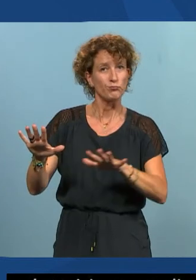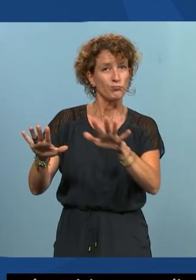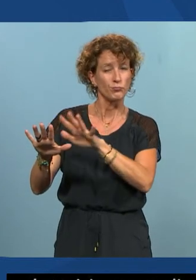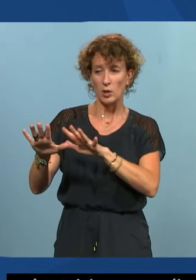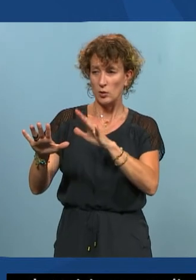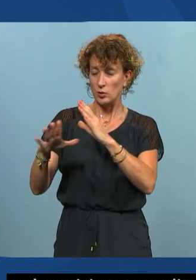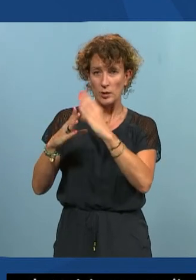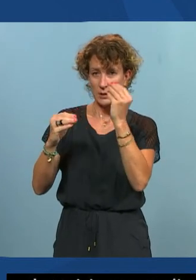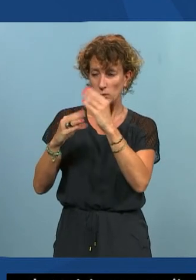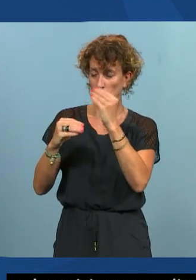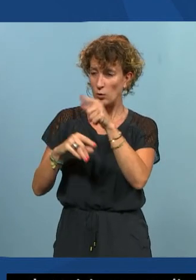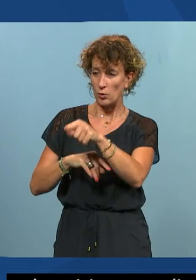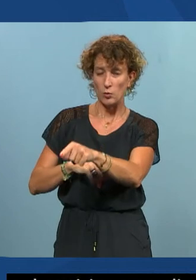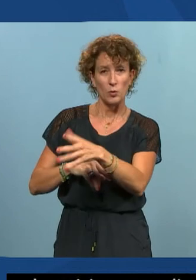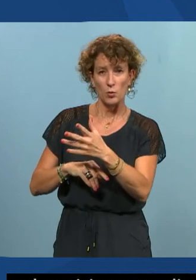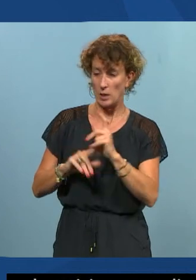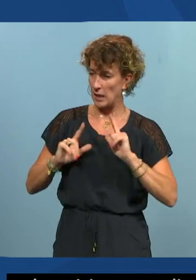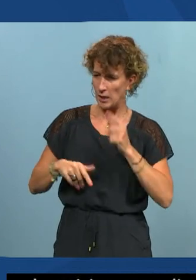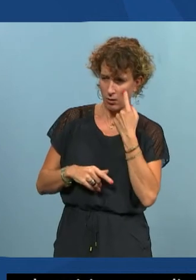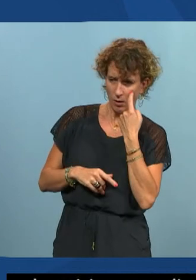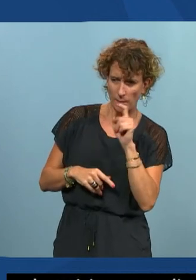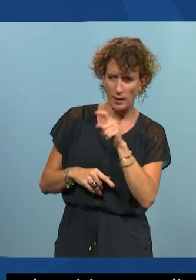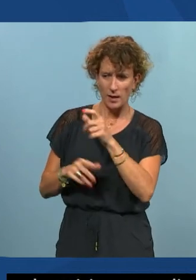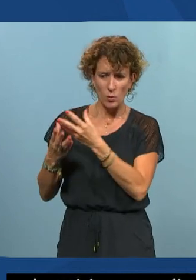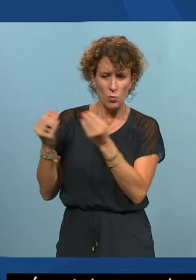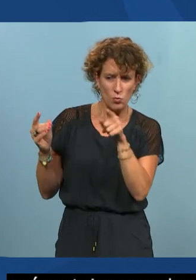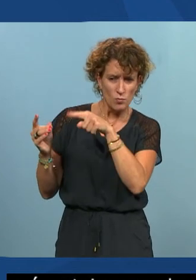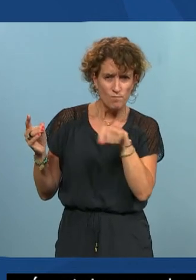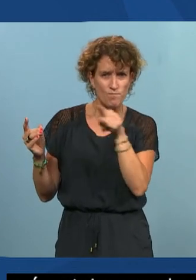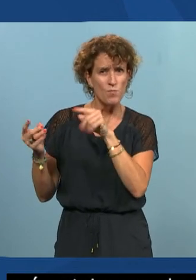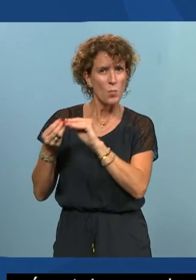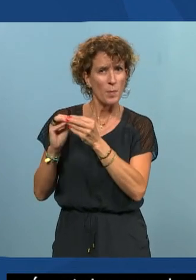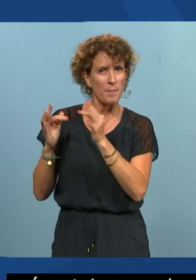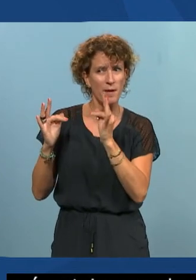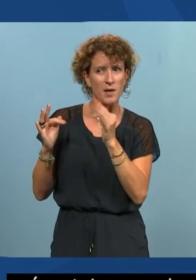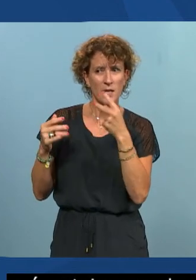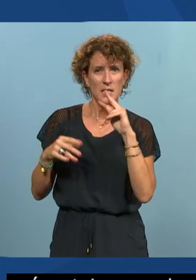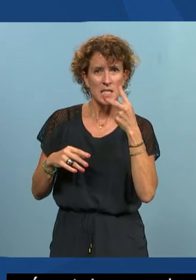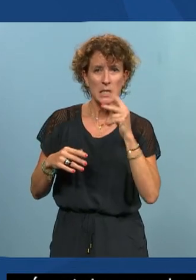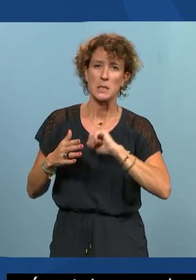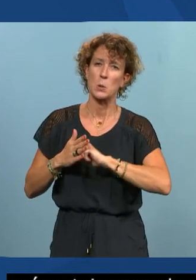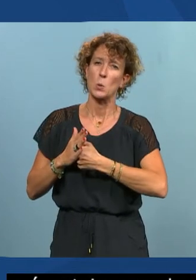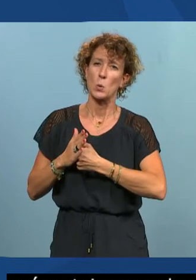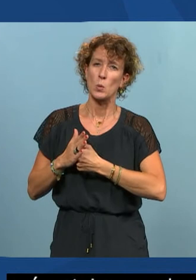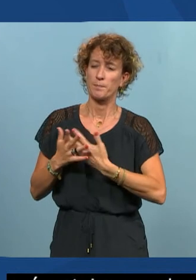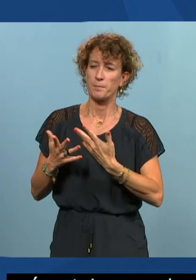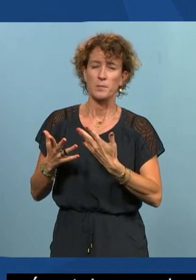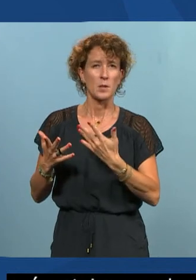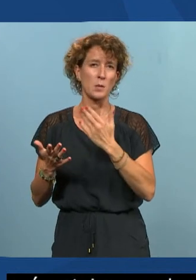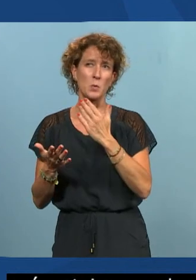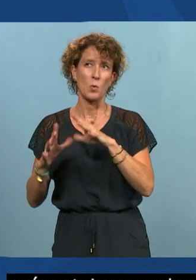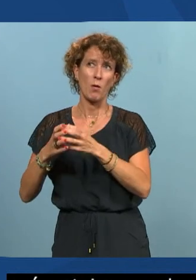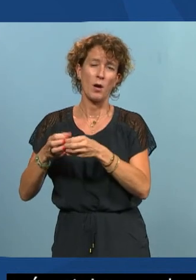l'école a identifié que beaucoup avaient des difficultés qui étaient liées à des dyslexies sévères sur la classe de 20